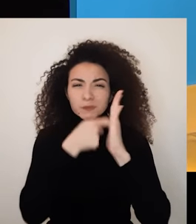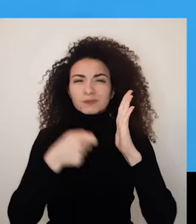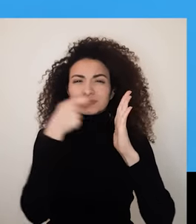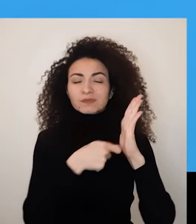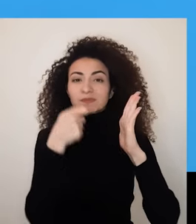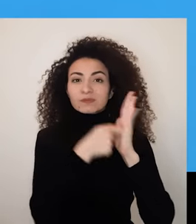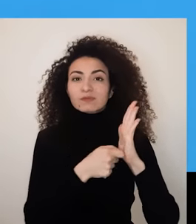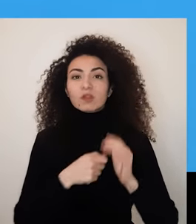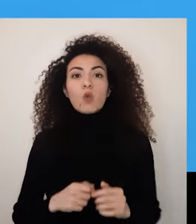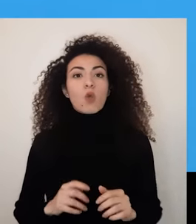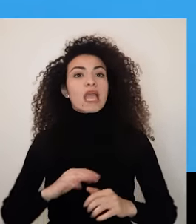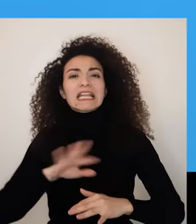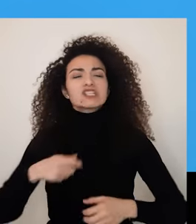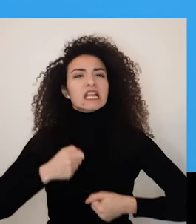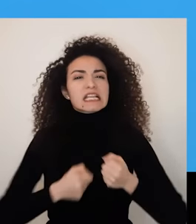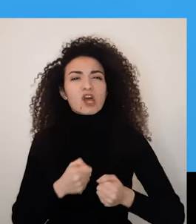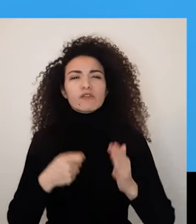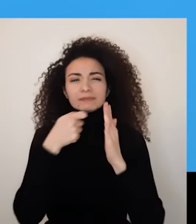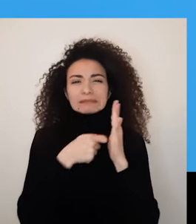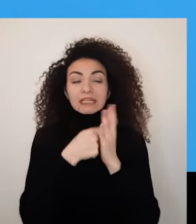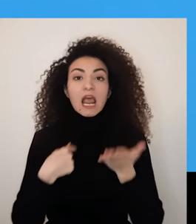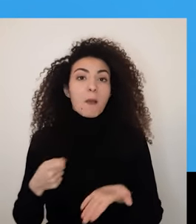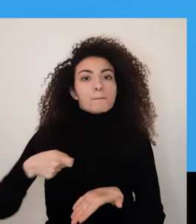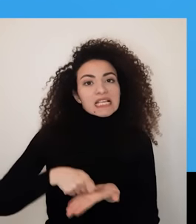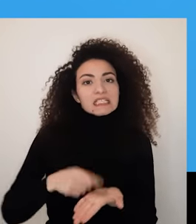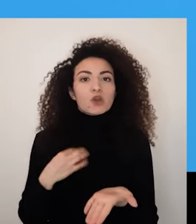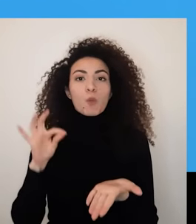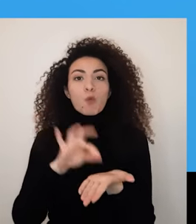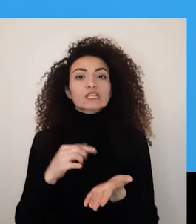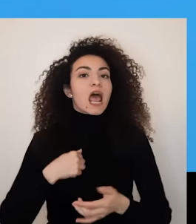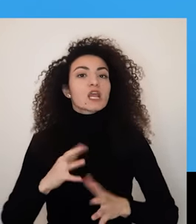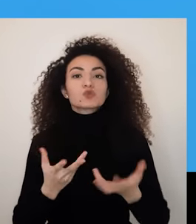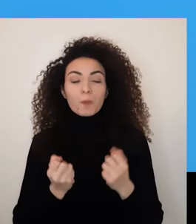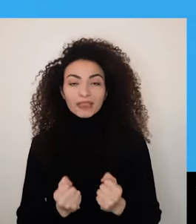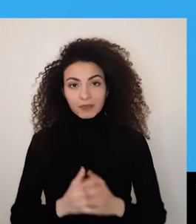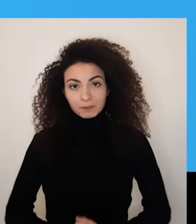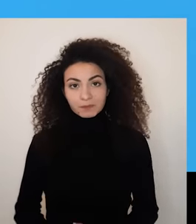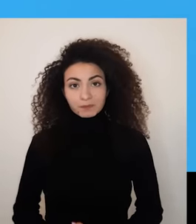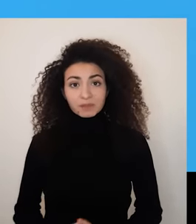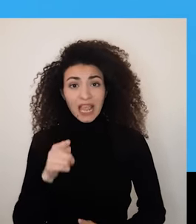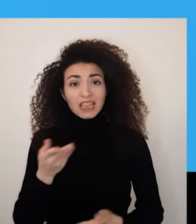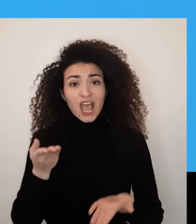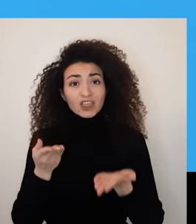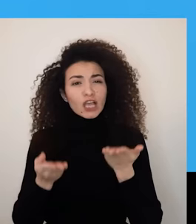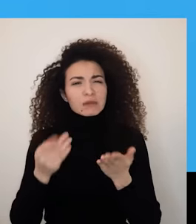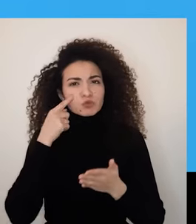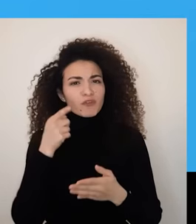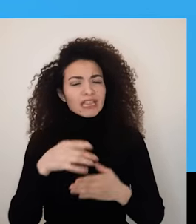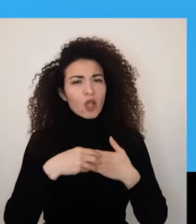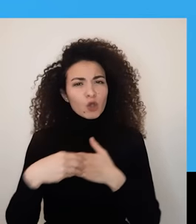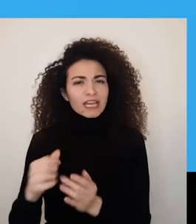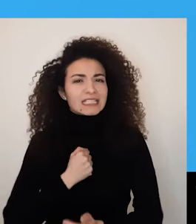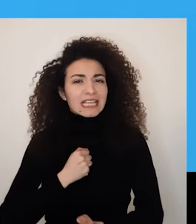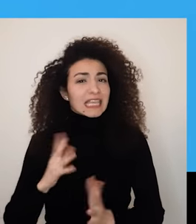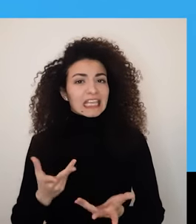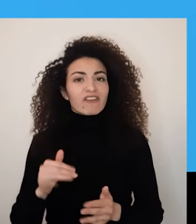شيء ما أو الحفاظ أو المسابرة في السلوكيات المؤثرة الذاتية بإمكانك أن تقيمي قدرتك على